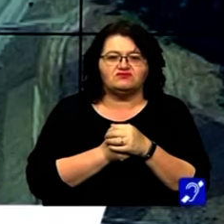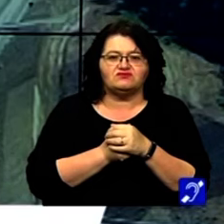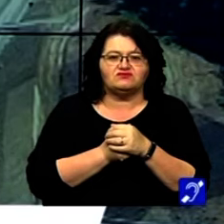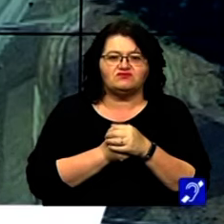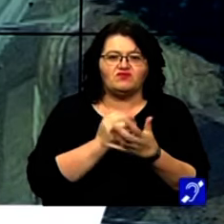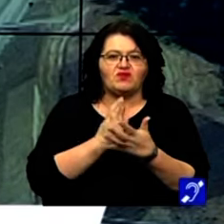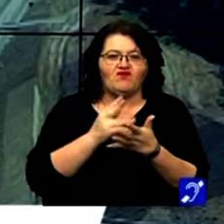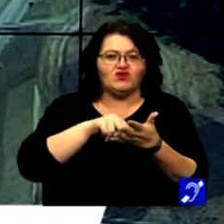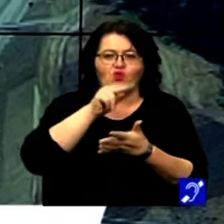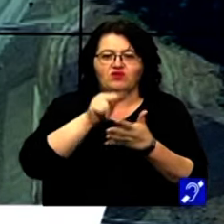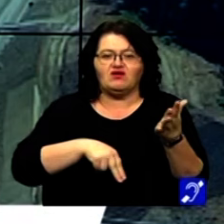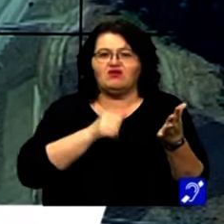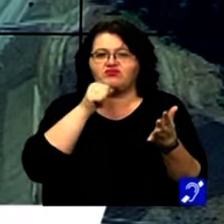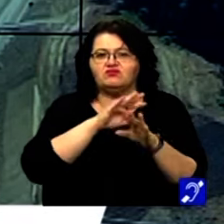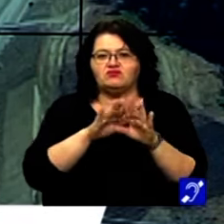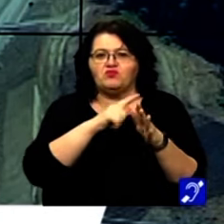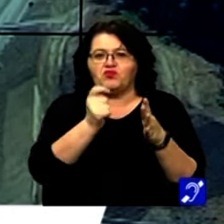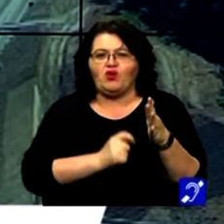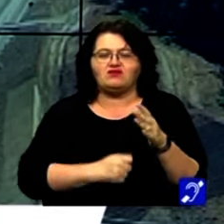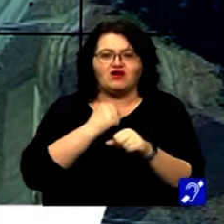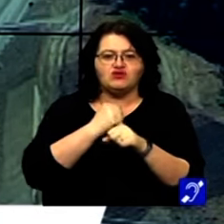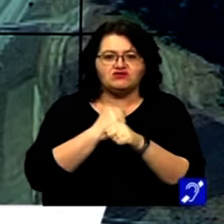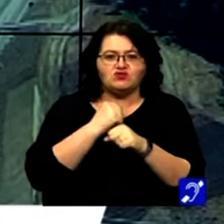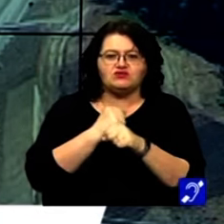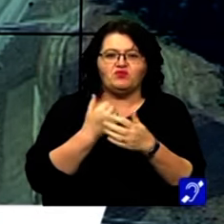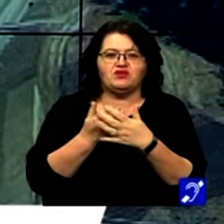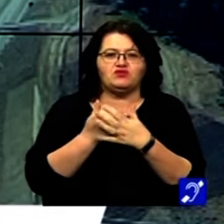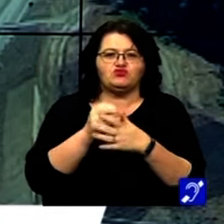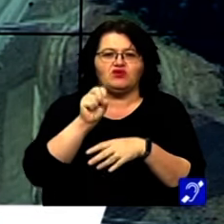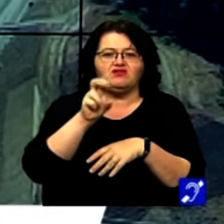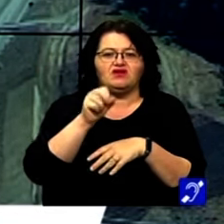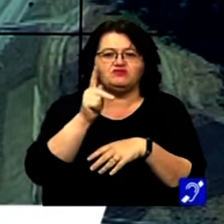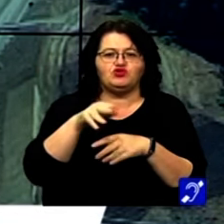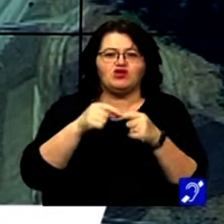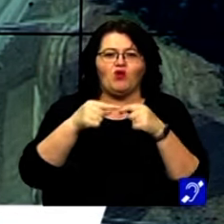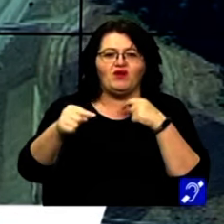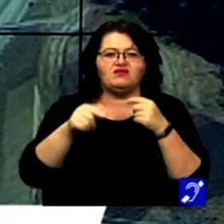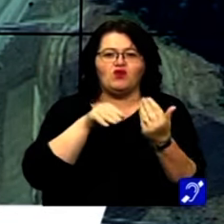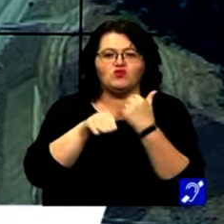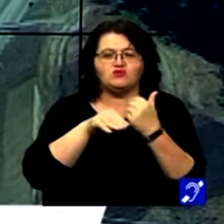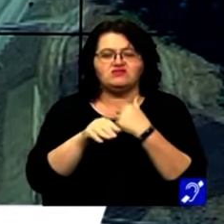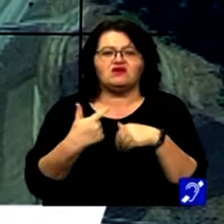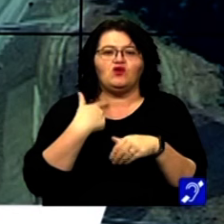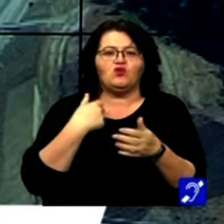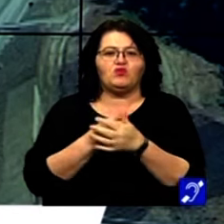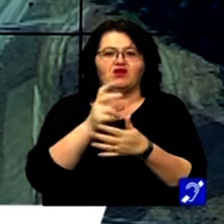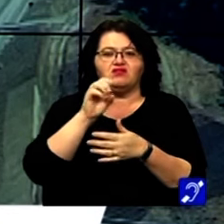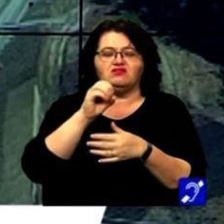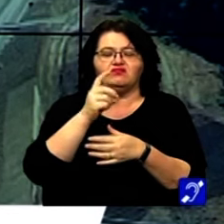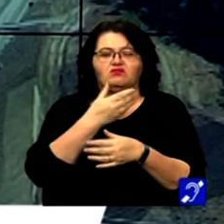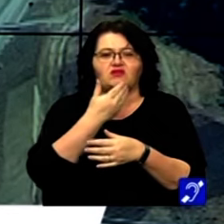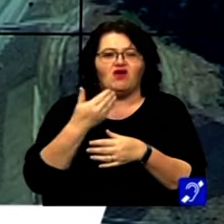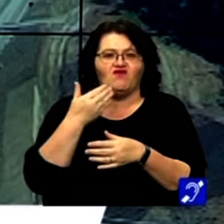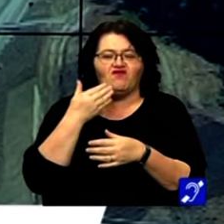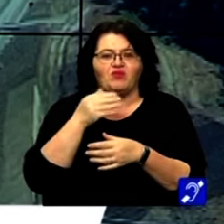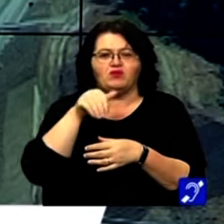A fost semnat contractul de proiectare și execuție a lucrărilor pentru cei 13 km ai autostrăzii Lugos-Deva, pe bucata